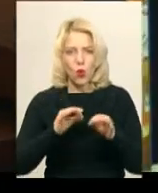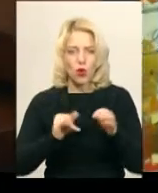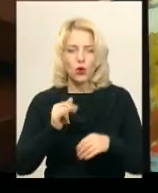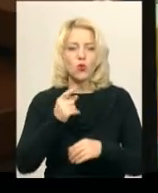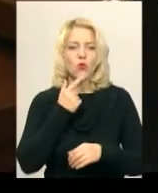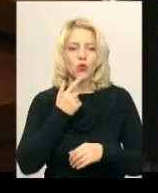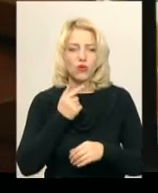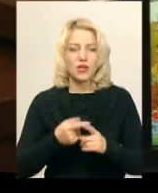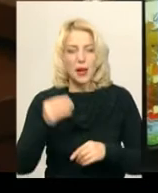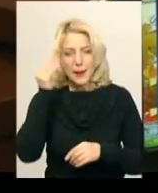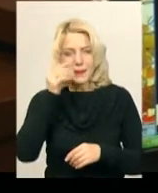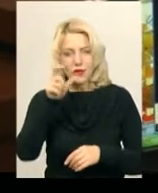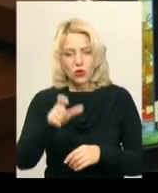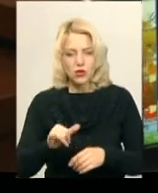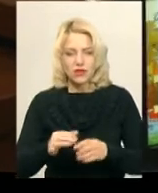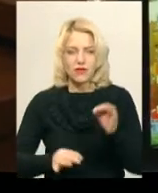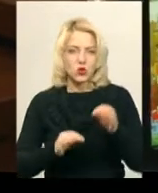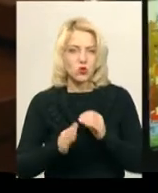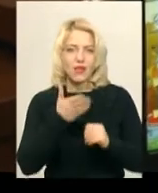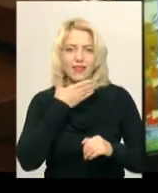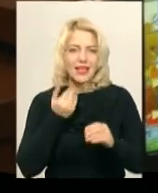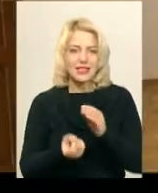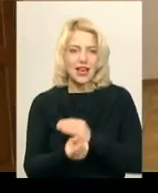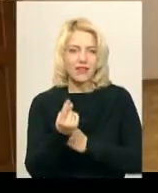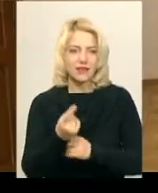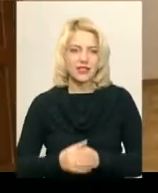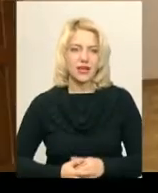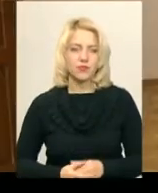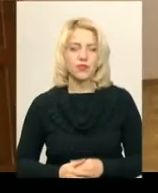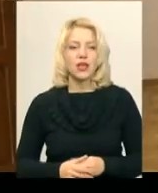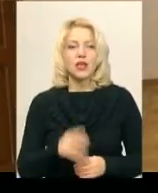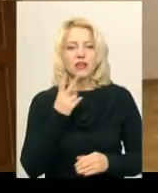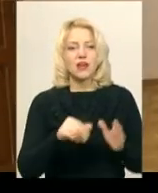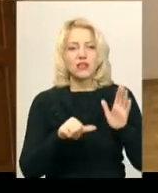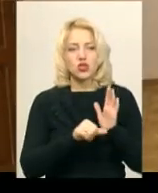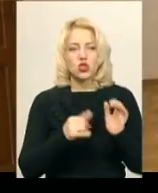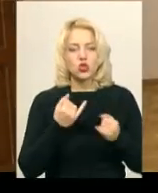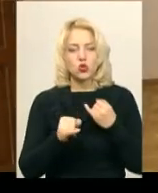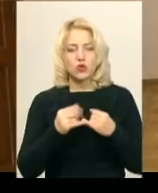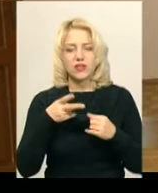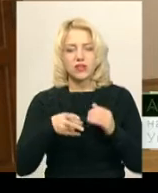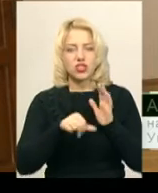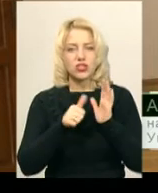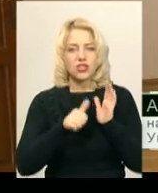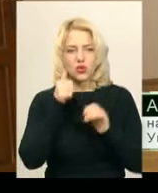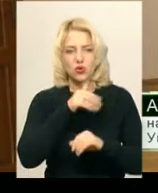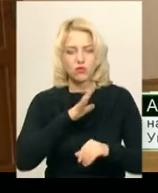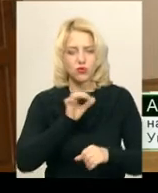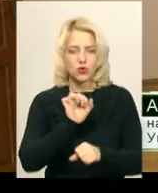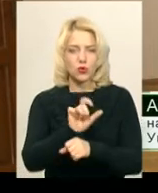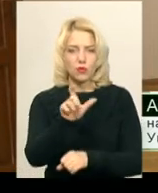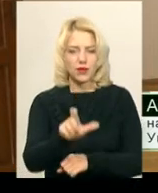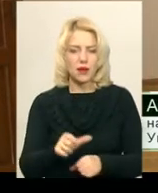Підозрюваний до Хмельницького міськрайонного суду не з'явився. 26 жовтня 2018 року був він зупинений